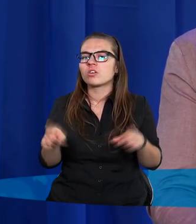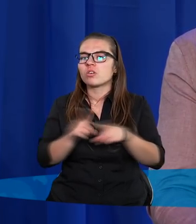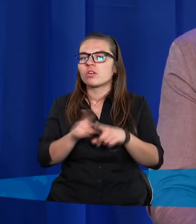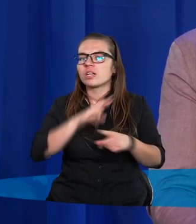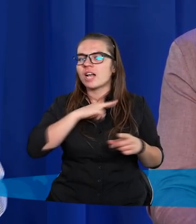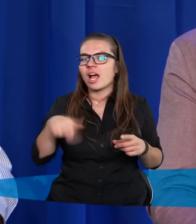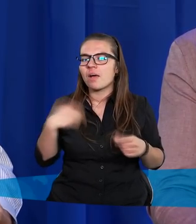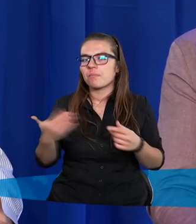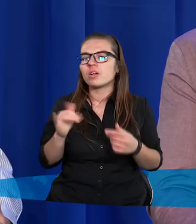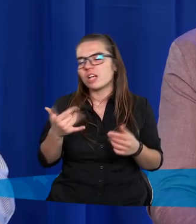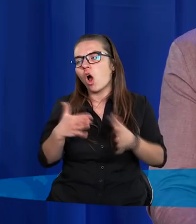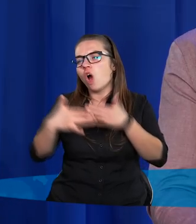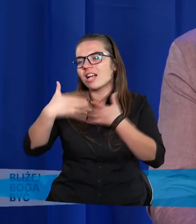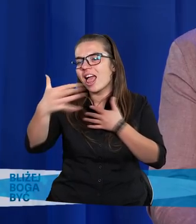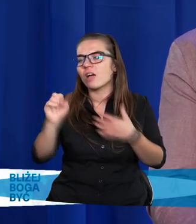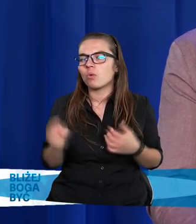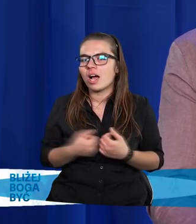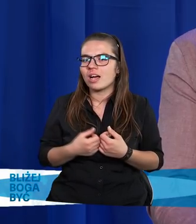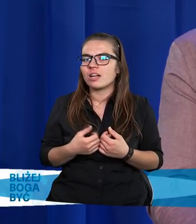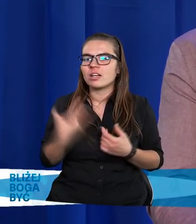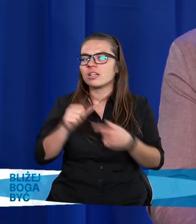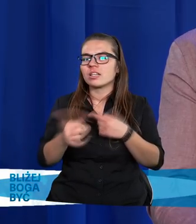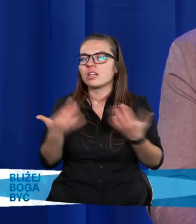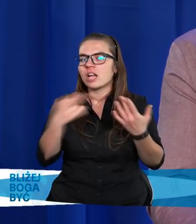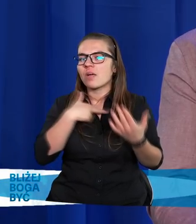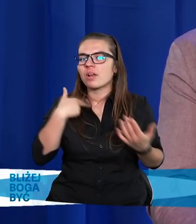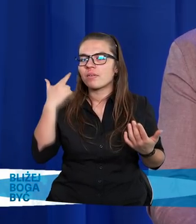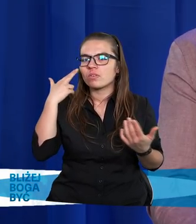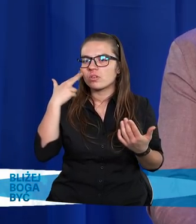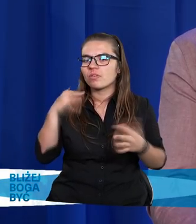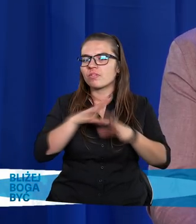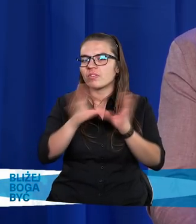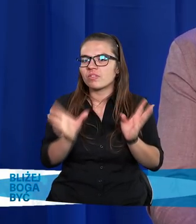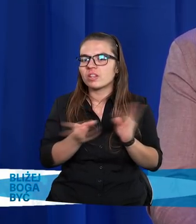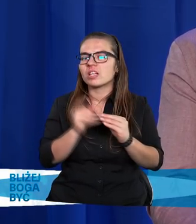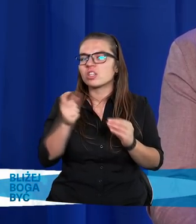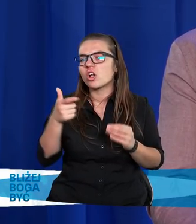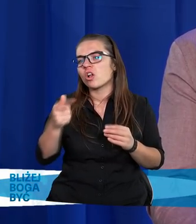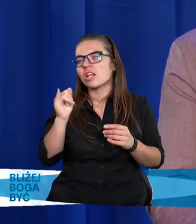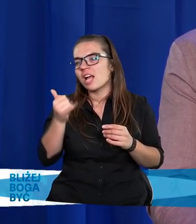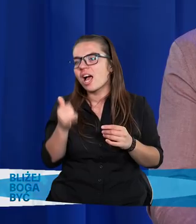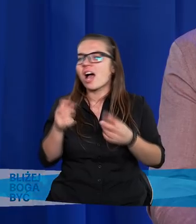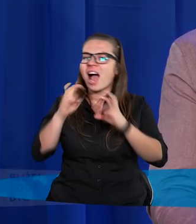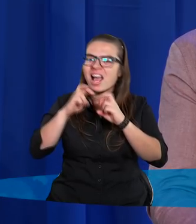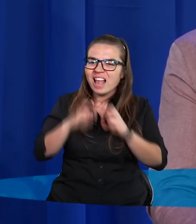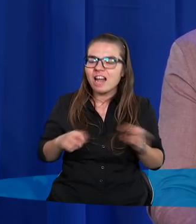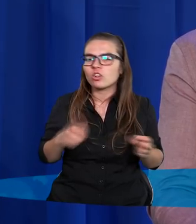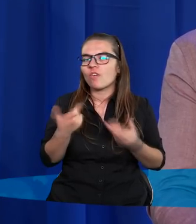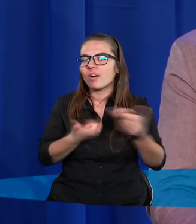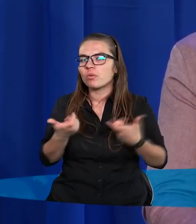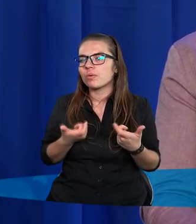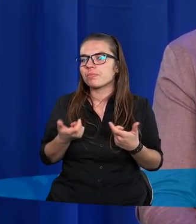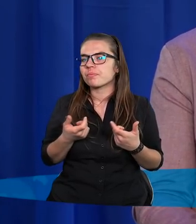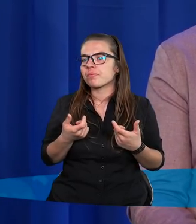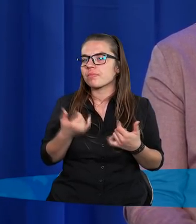wszystko nam dość odległa, prawda? Nie jest łatwo nam zrozumieć wszystko w kontekście tego, jak On analizował stworzenie.